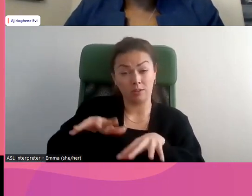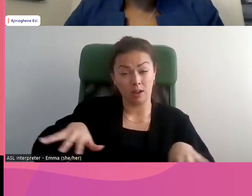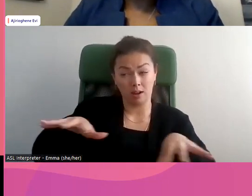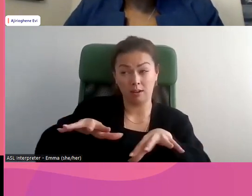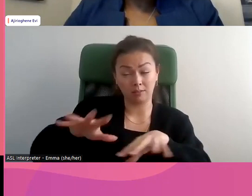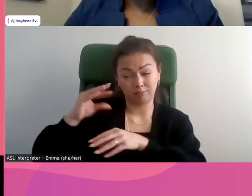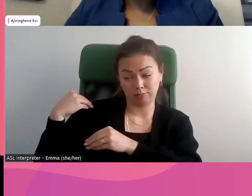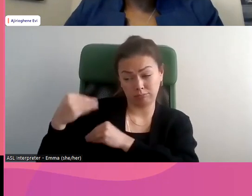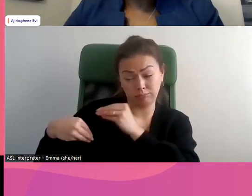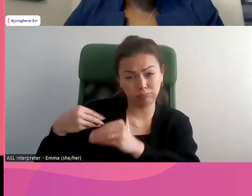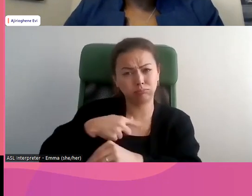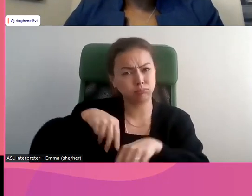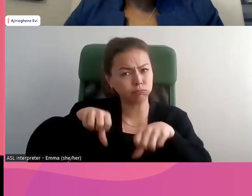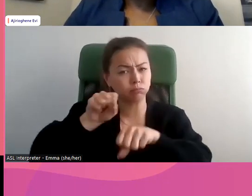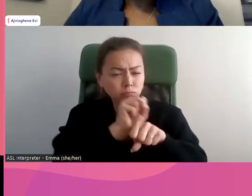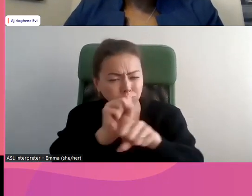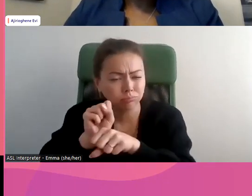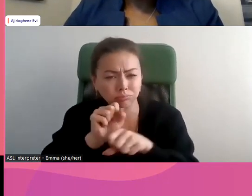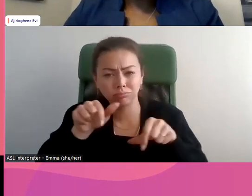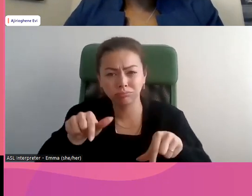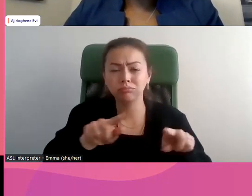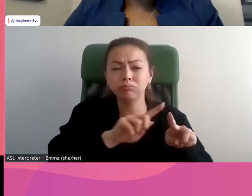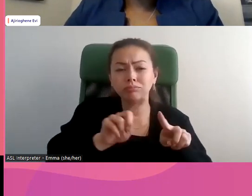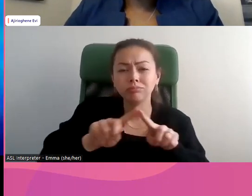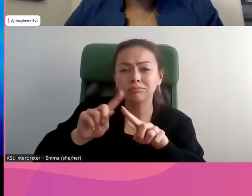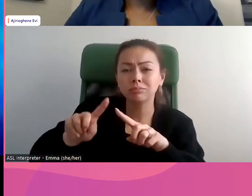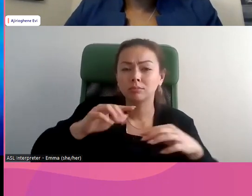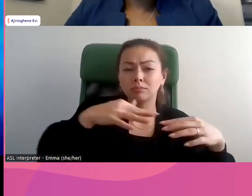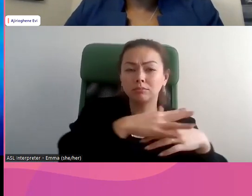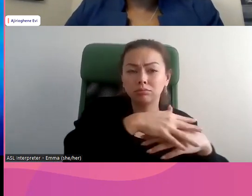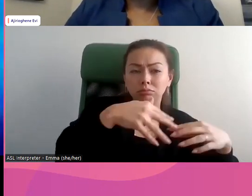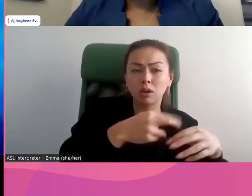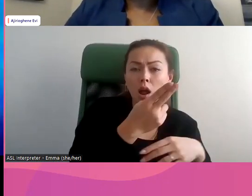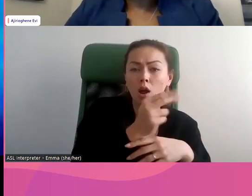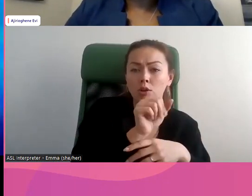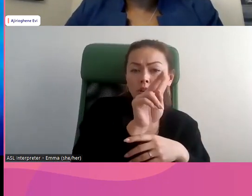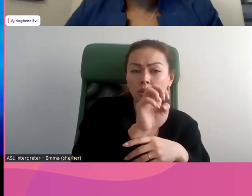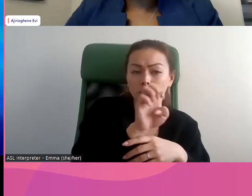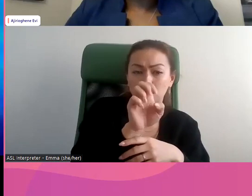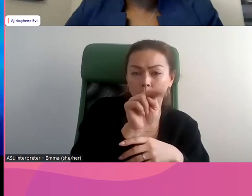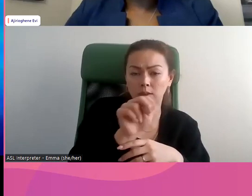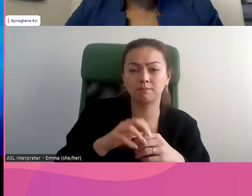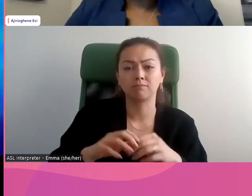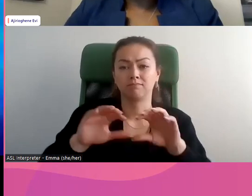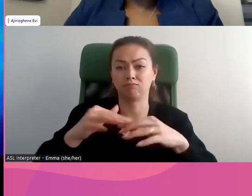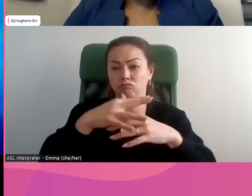sur les terres traditionnelles des nations Anishinabé, Odinoshoni, Lewanpawak et Chononcton.